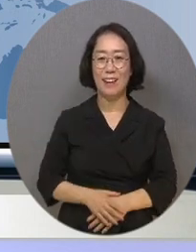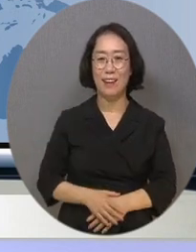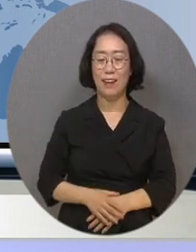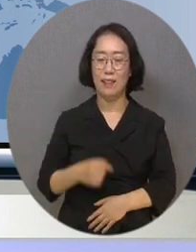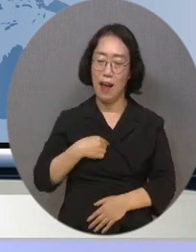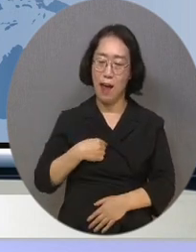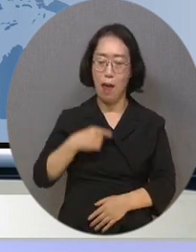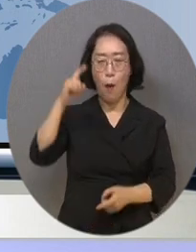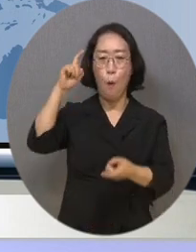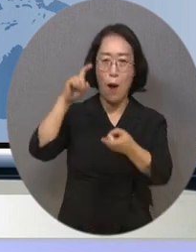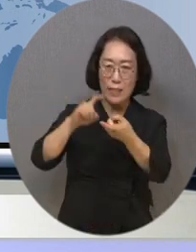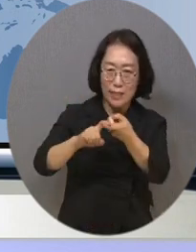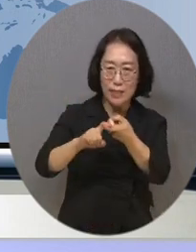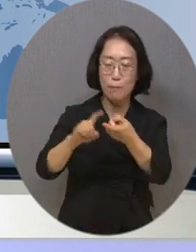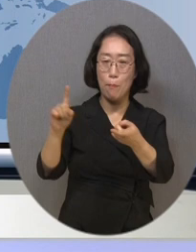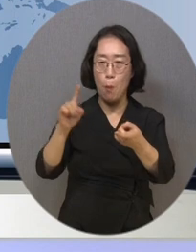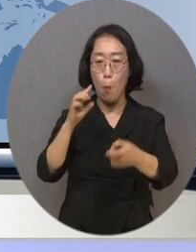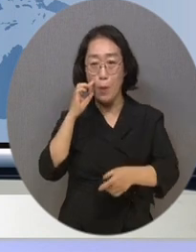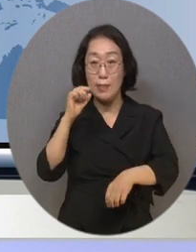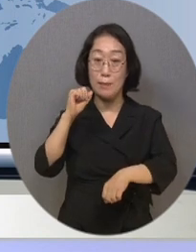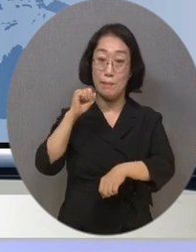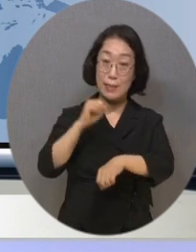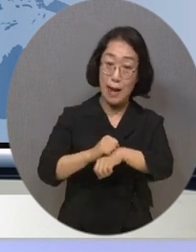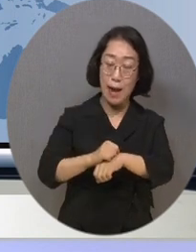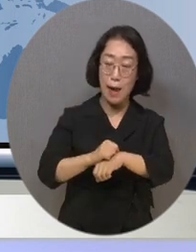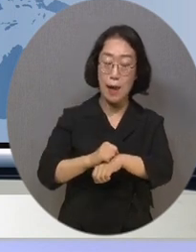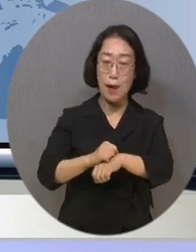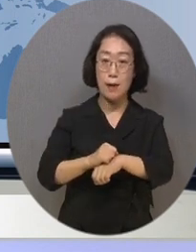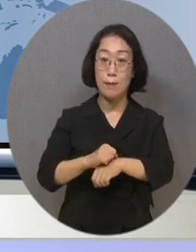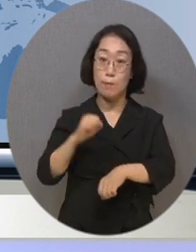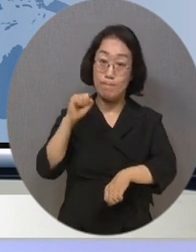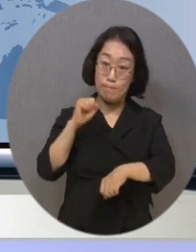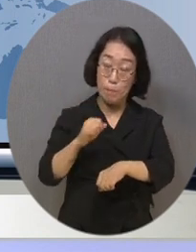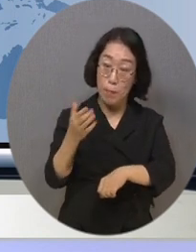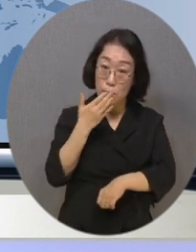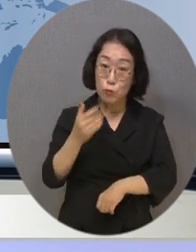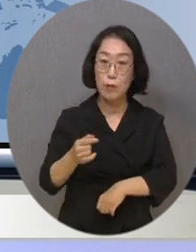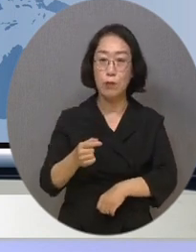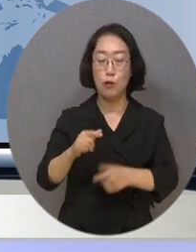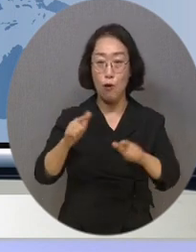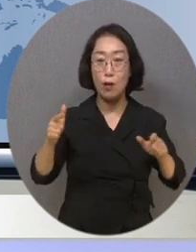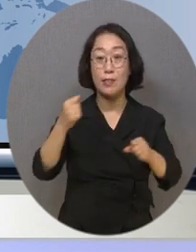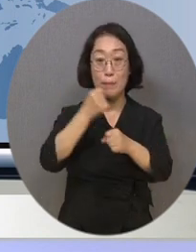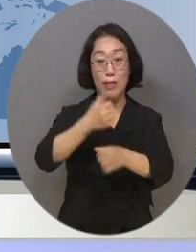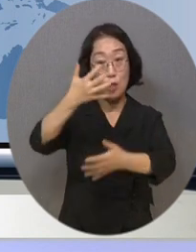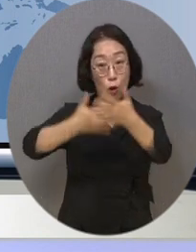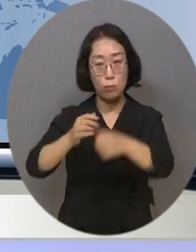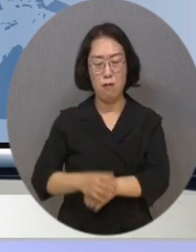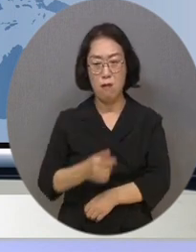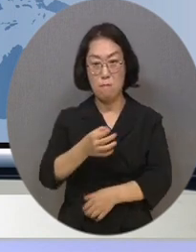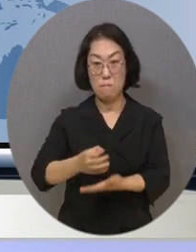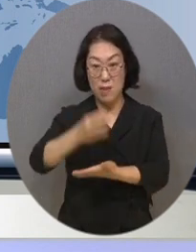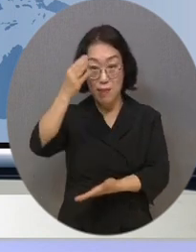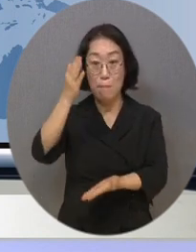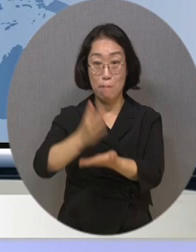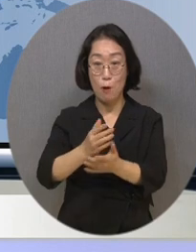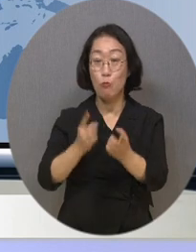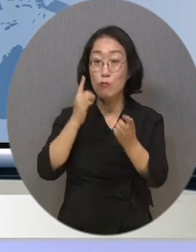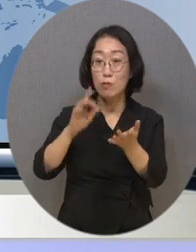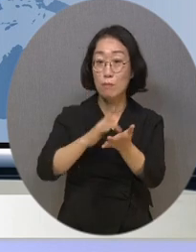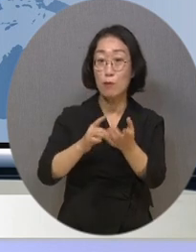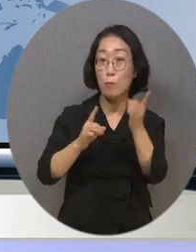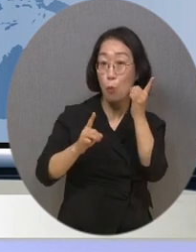나의 관심사, 강점을 살려 콘텐츠를 기획하는 방법부터 고가의 장비 없이도 스마트폰을 활용해